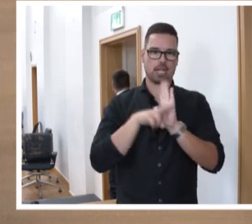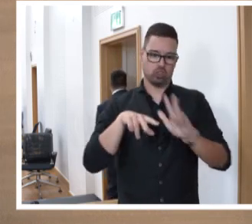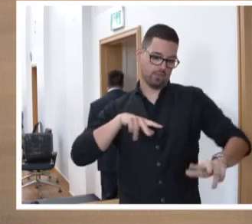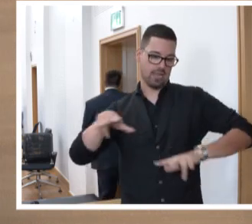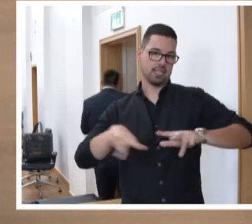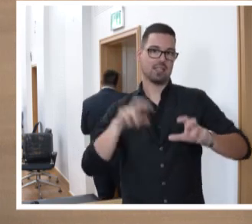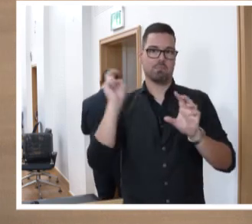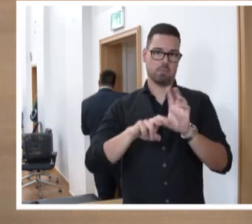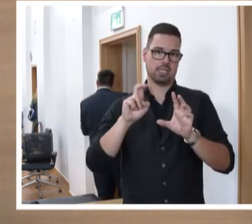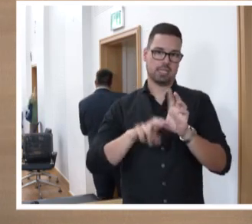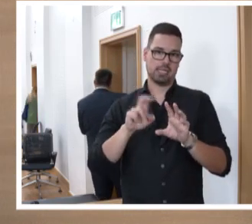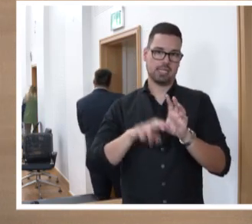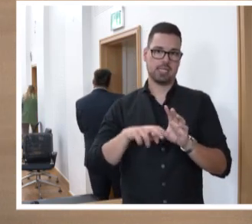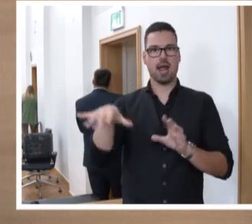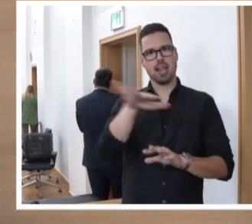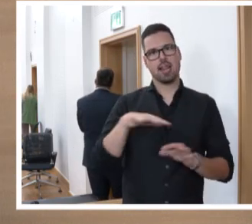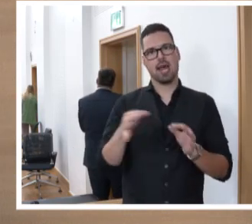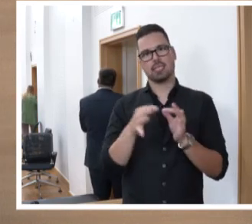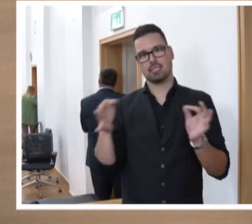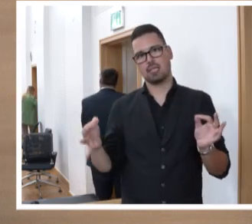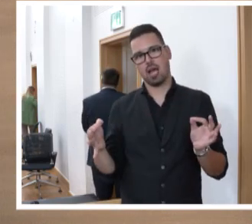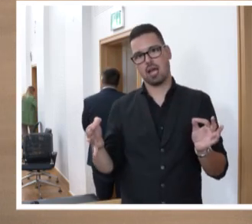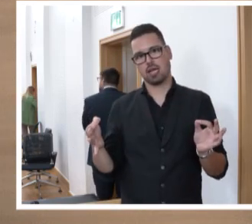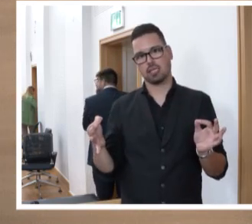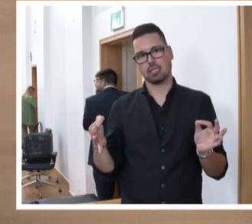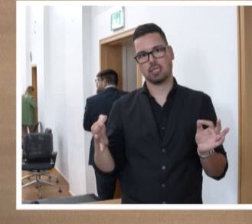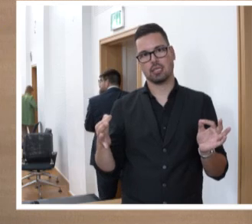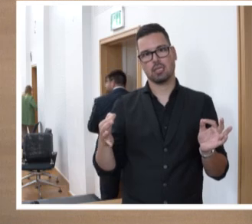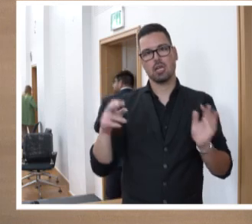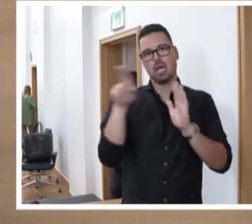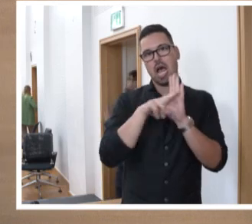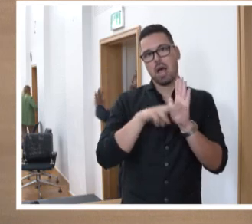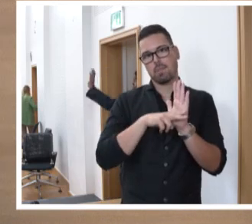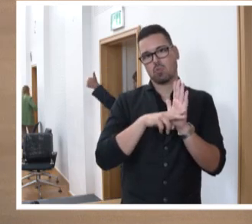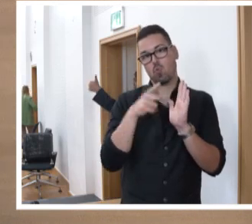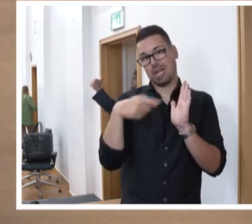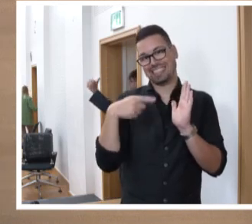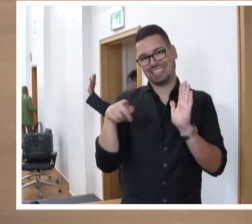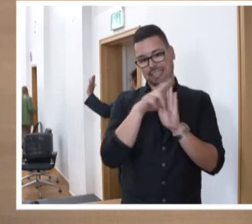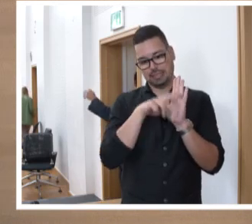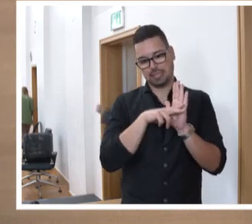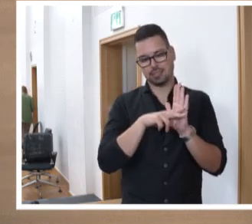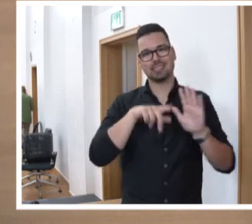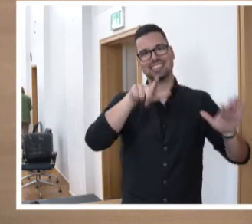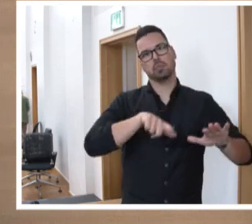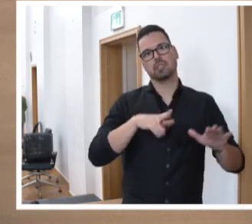Mitglieder des Landtags des Saarlandes, Abgeordnetengesetz, hier Drucksache 19